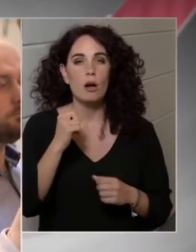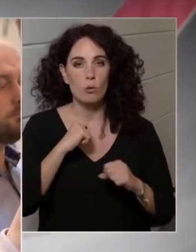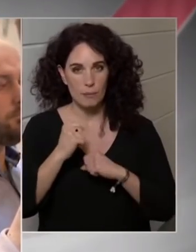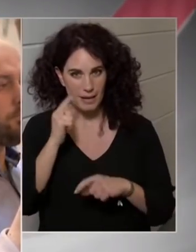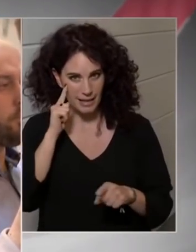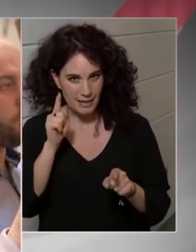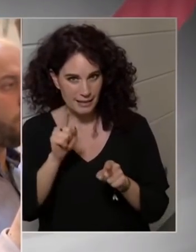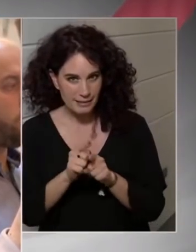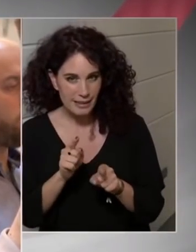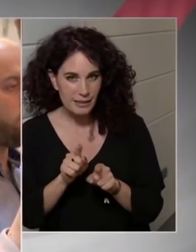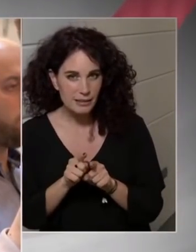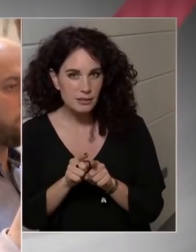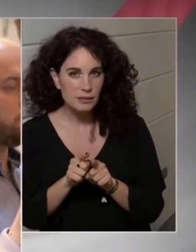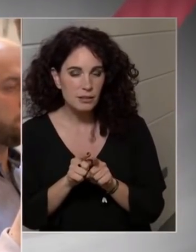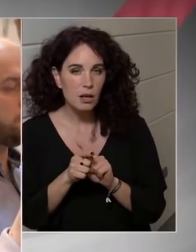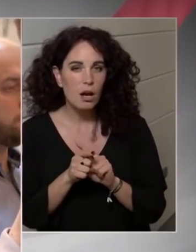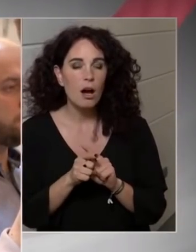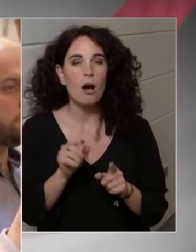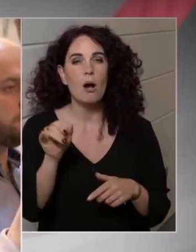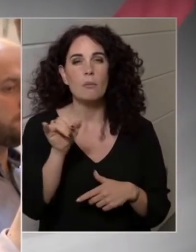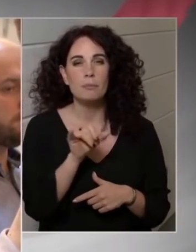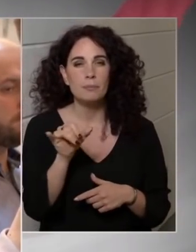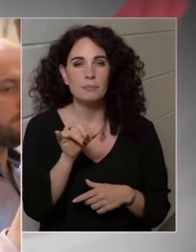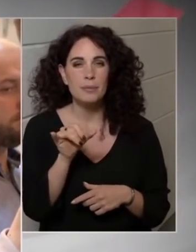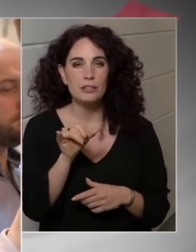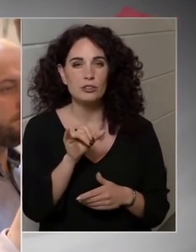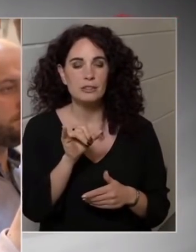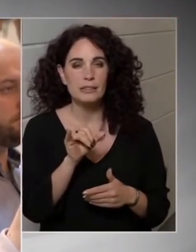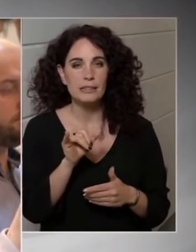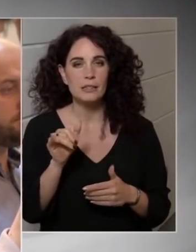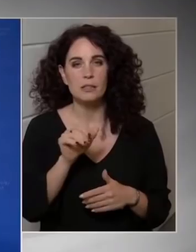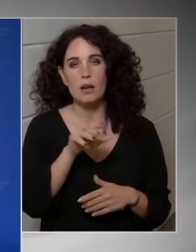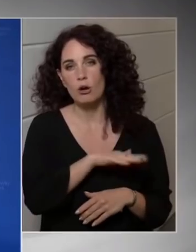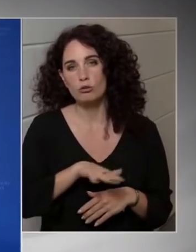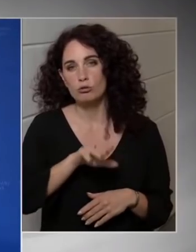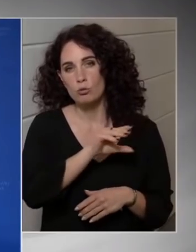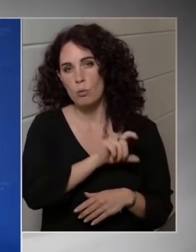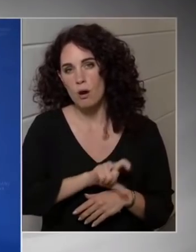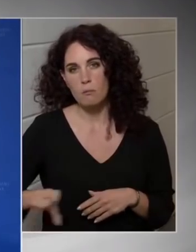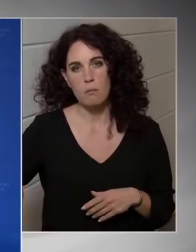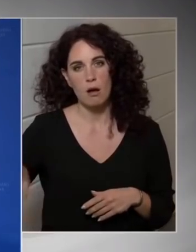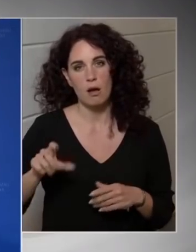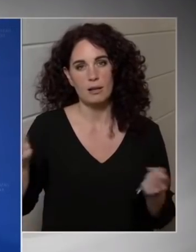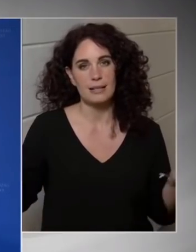Akvinkumi híd megépítésével, illetve a pesti alsó rapart végleges lezárásával.